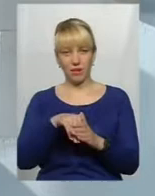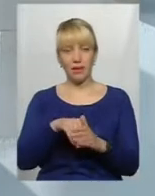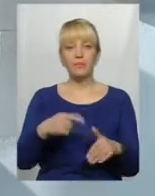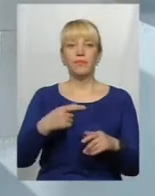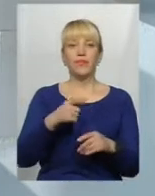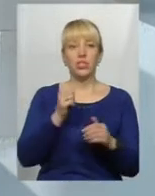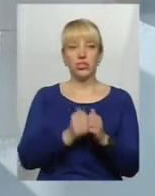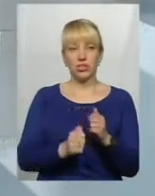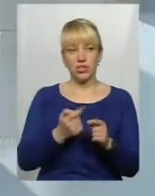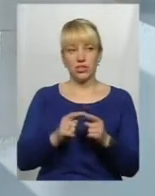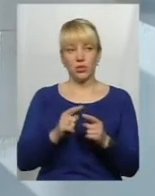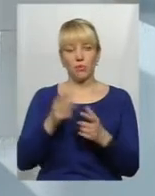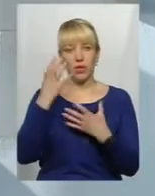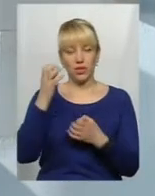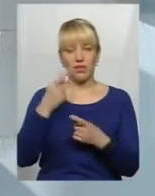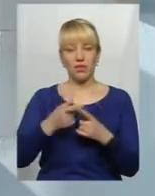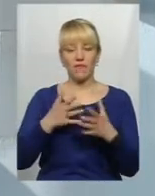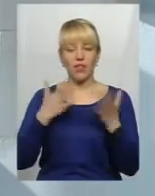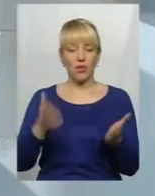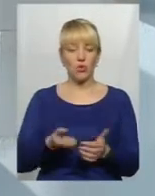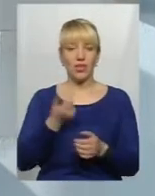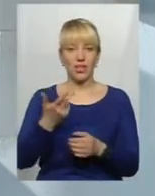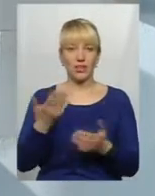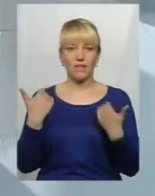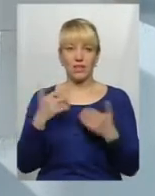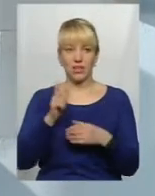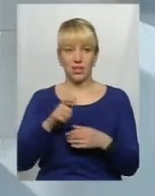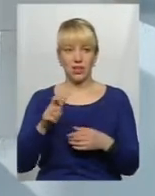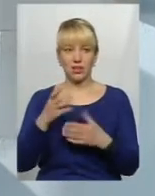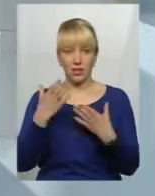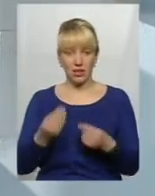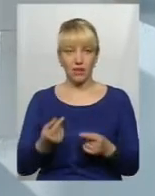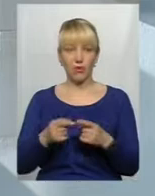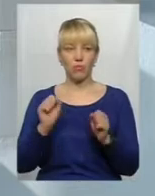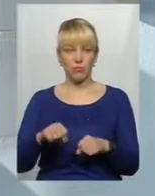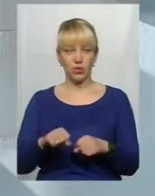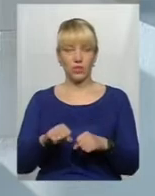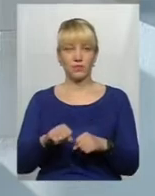прихильників великої кількості вихідних, на ними можна будувати такий експеримент.